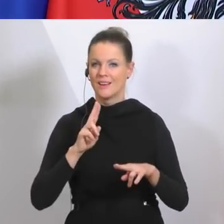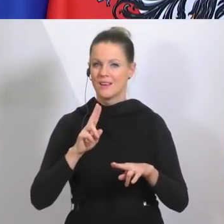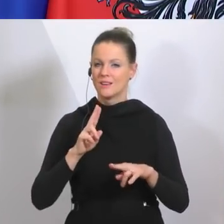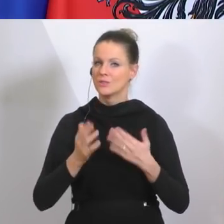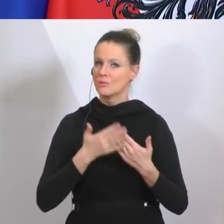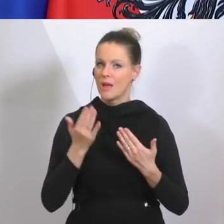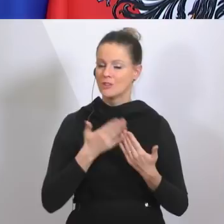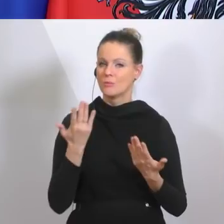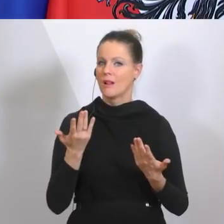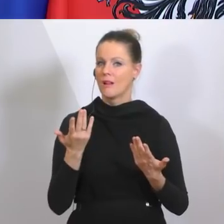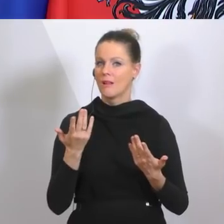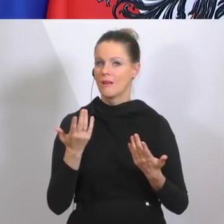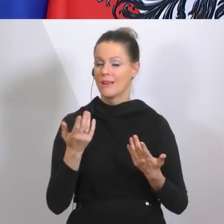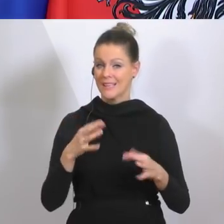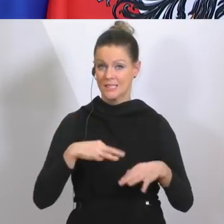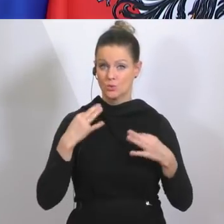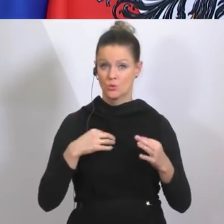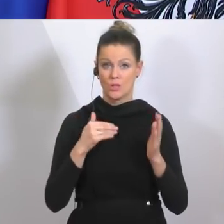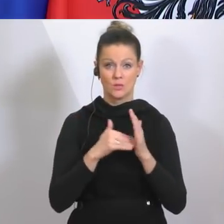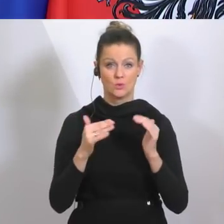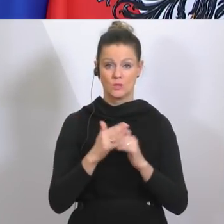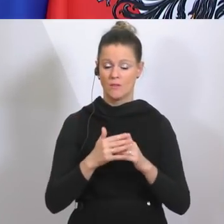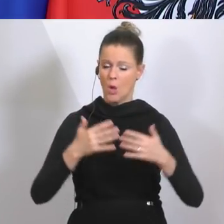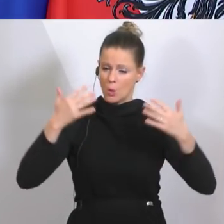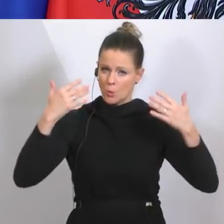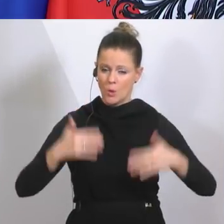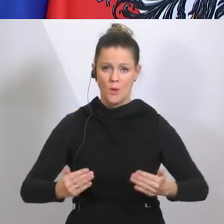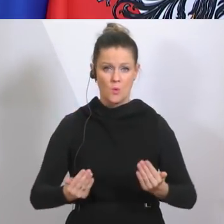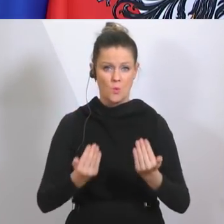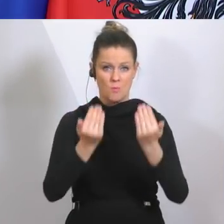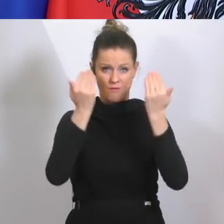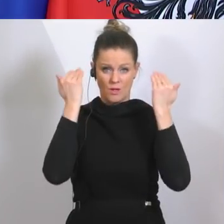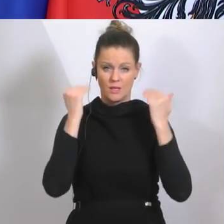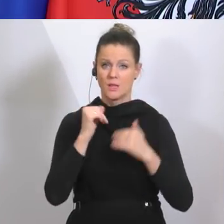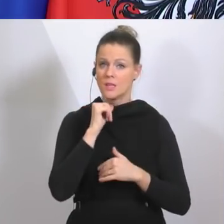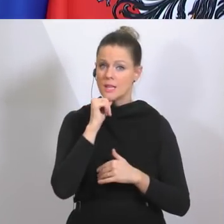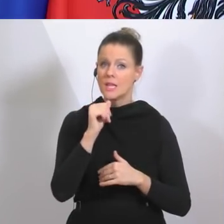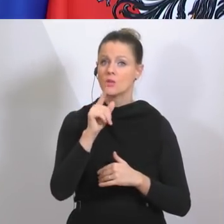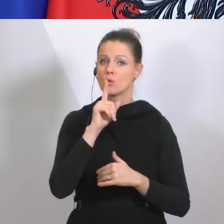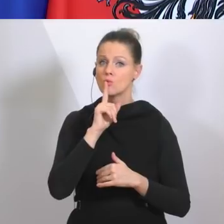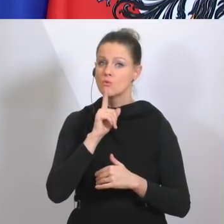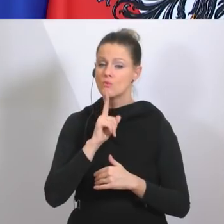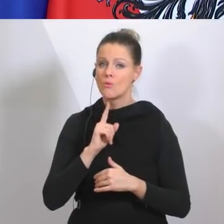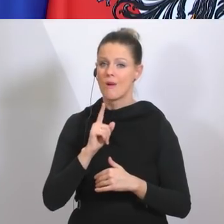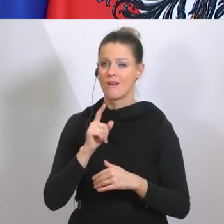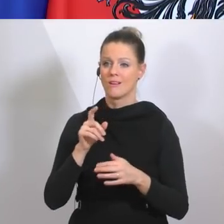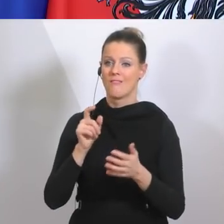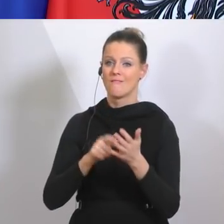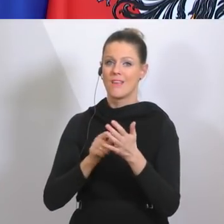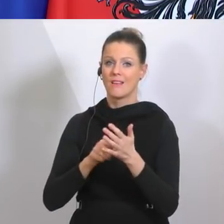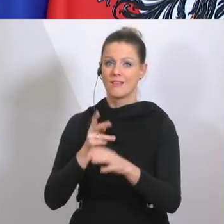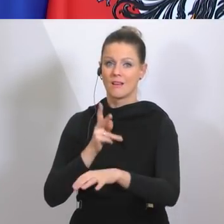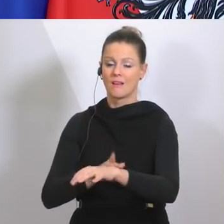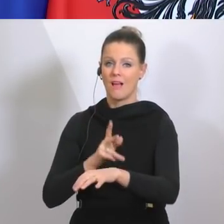Überforderung des Gesundheitssystems gibt, dann sterben nämlich nicht nur Menschen aufgrund der Krankheit, sondern dann